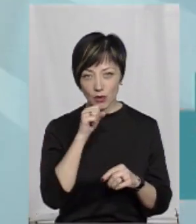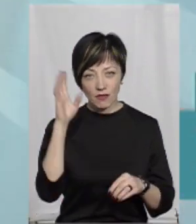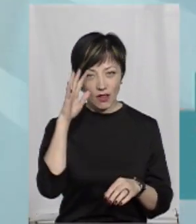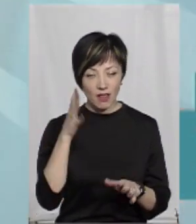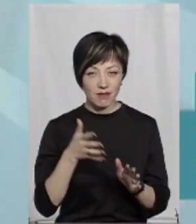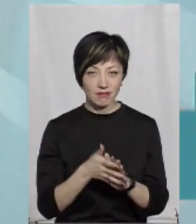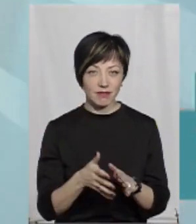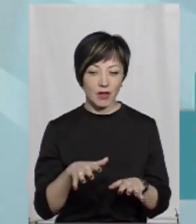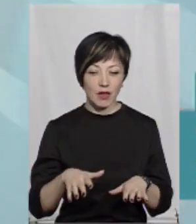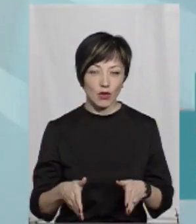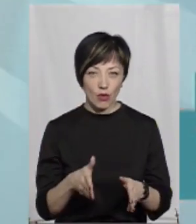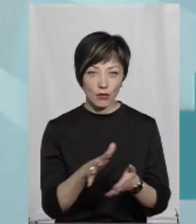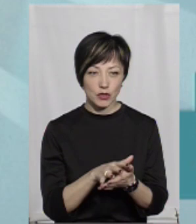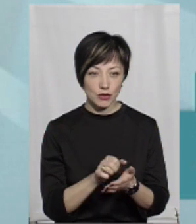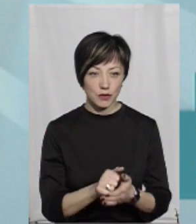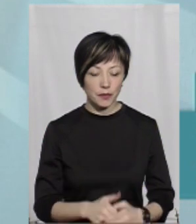вода і... Так.